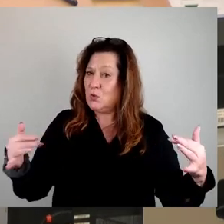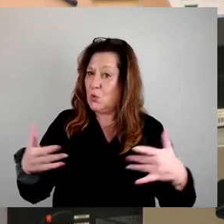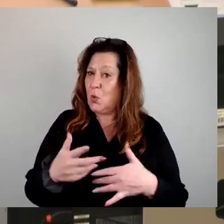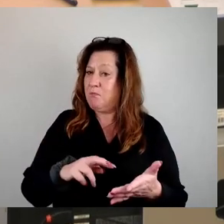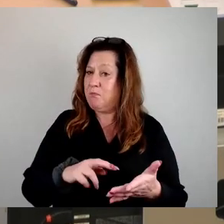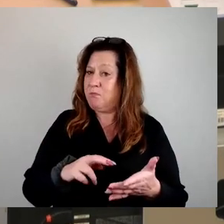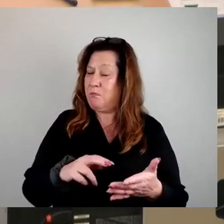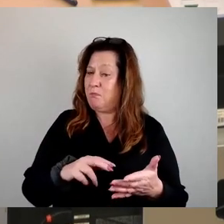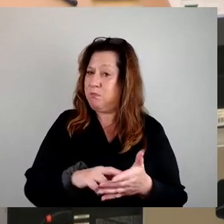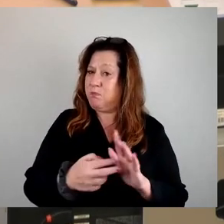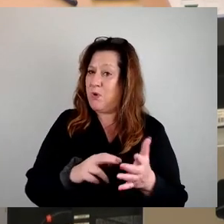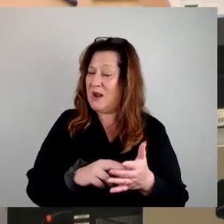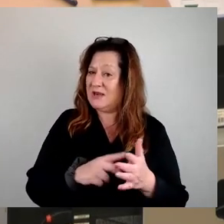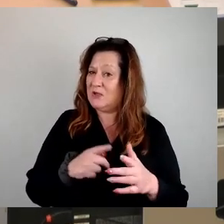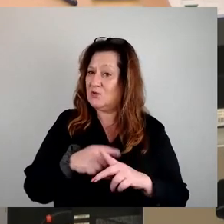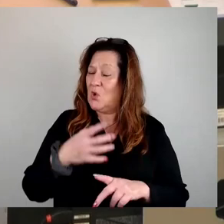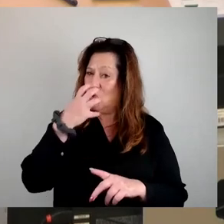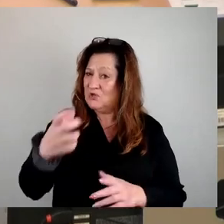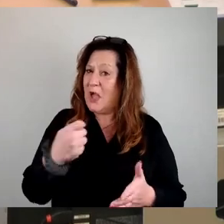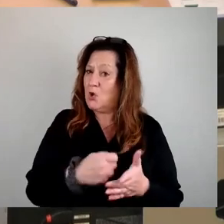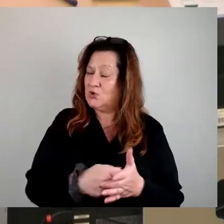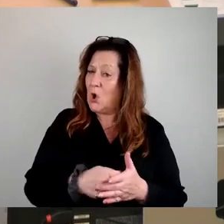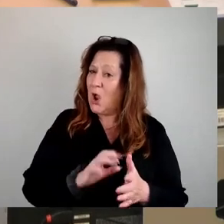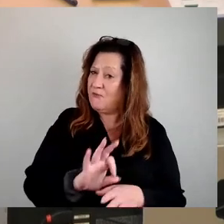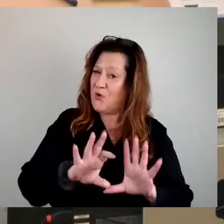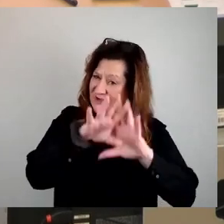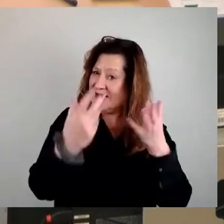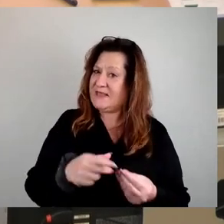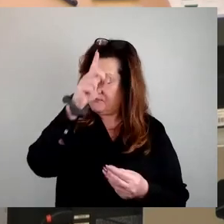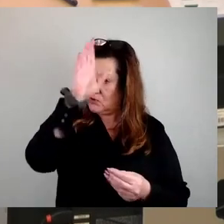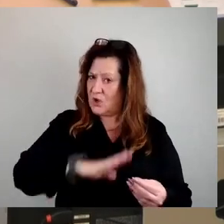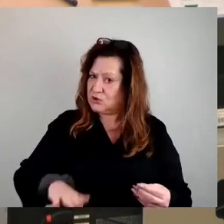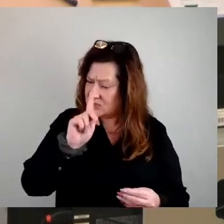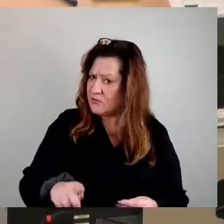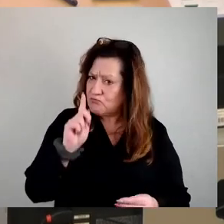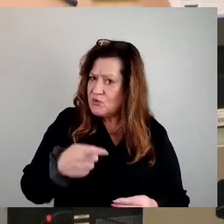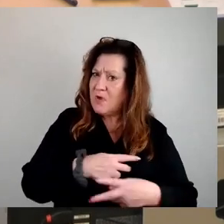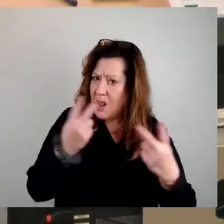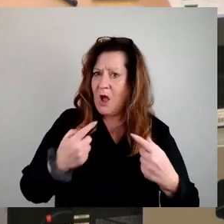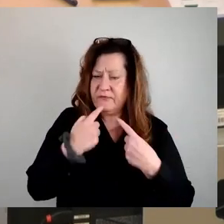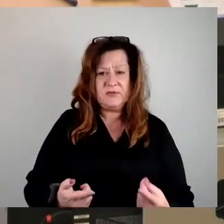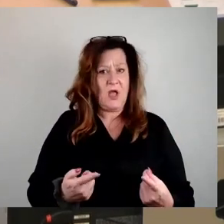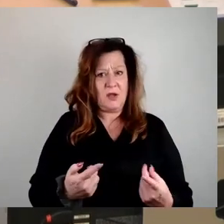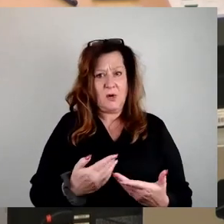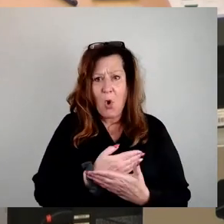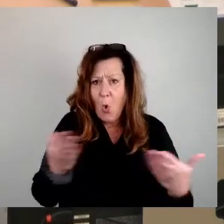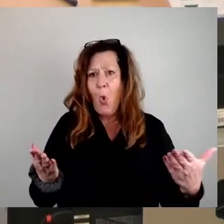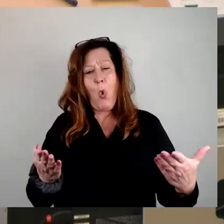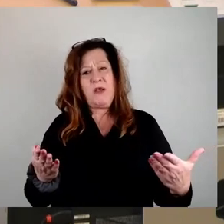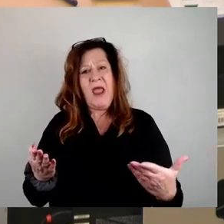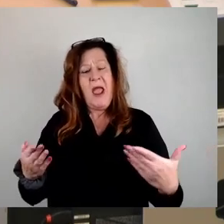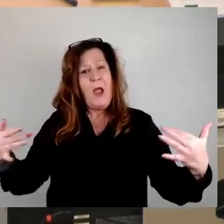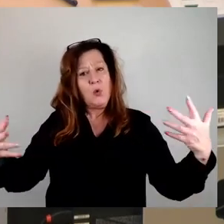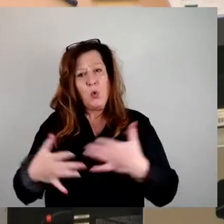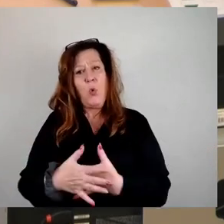unverschämt teuer ist für das ganze Land. Das müssen wir alle Leute sagen. Das sollen Sie hören. Ohne Grüne wird das Leben billiger. Das ist die